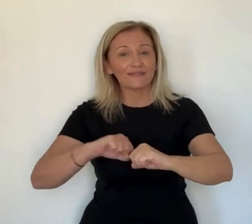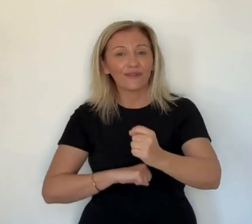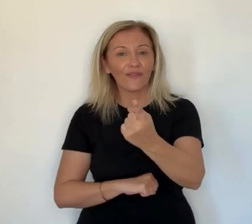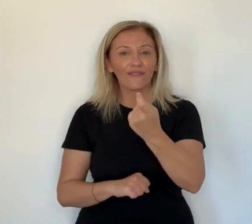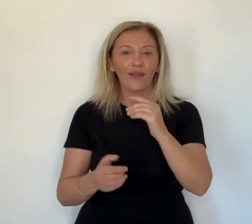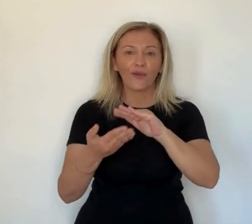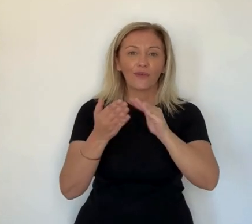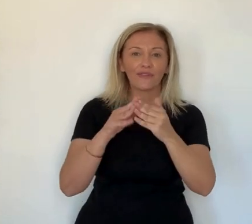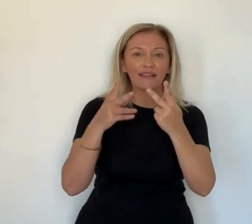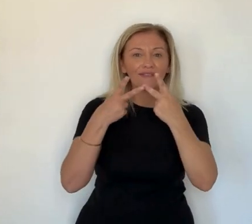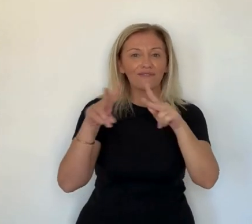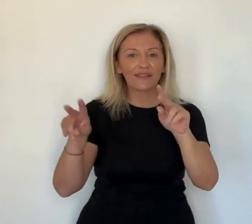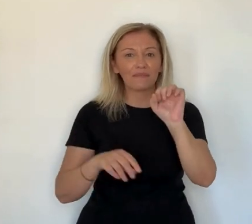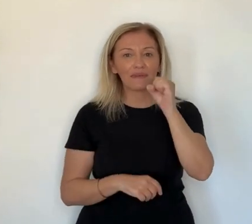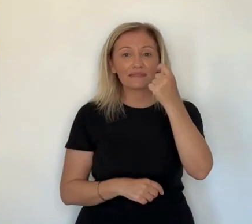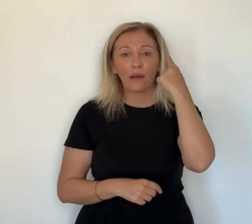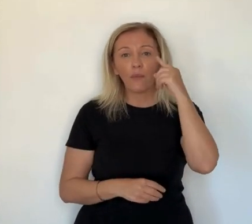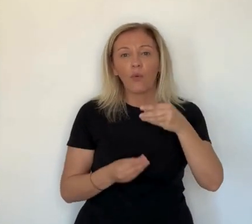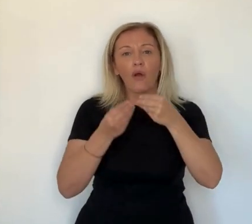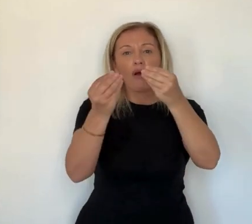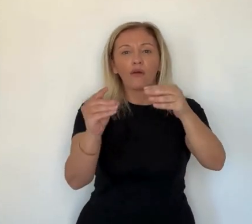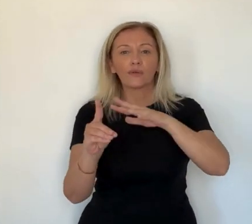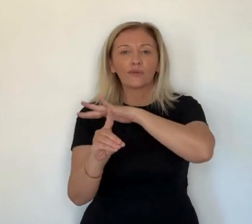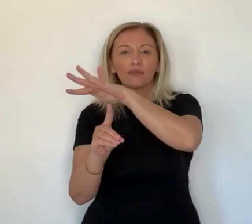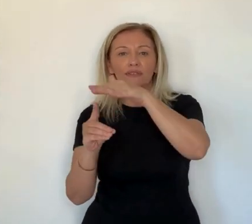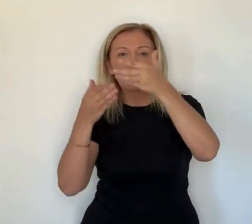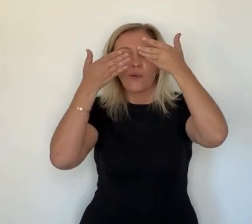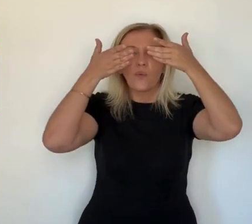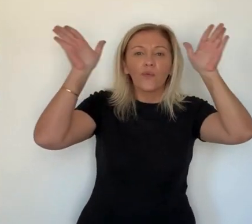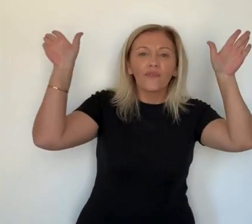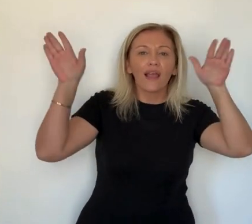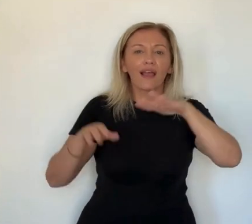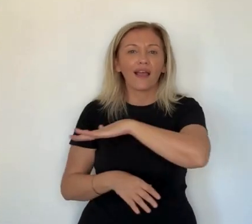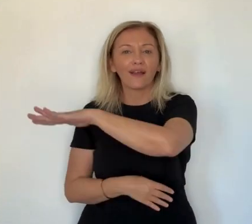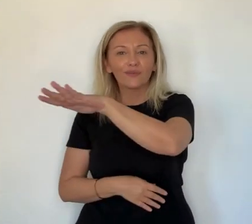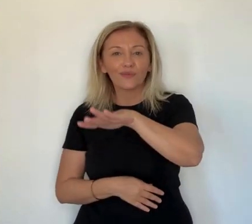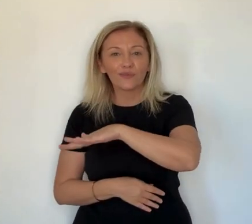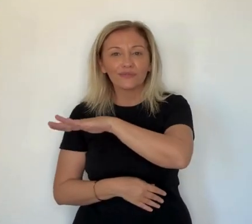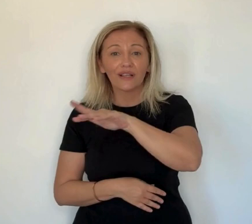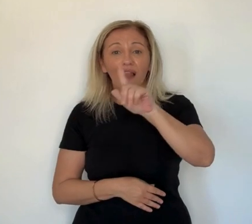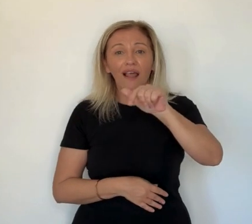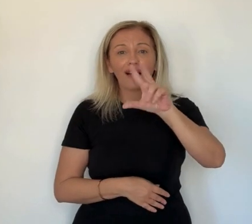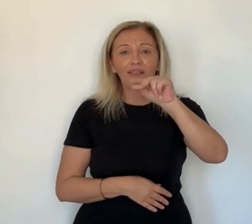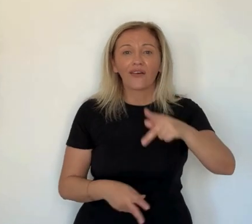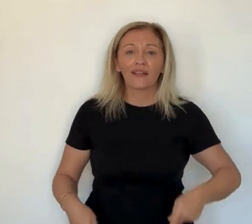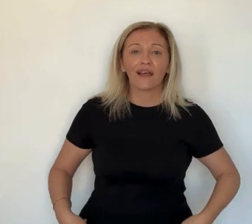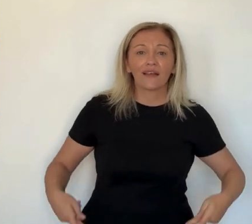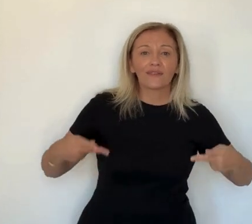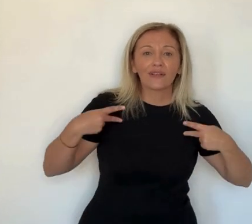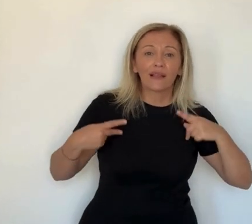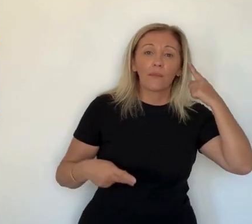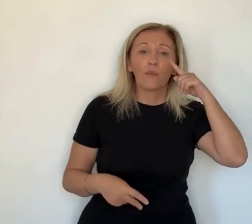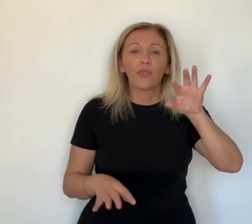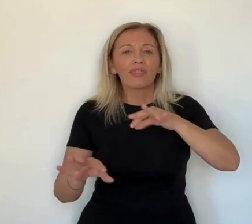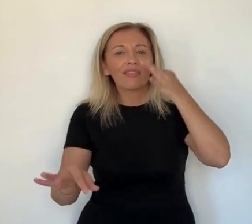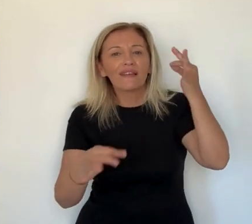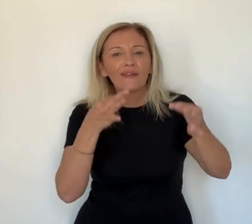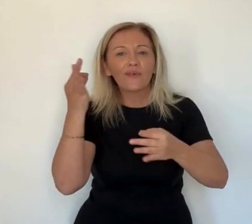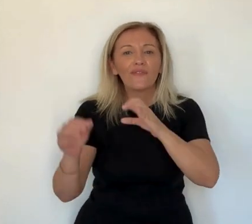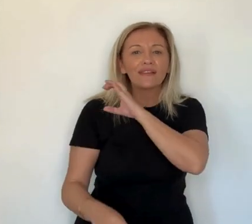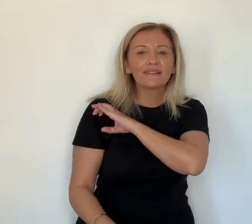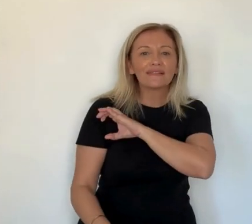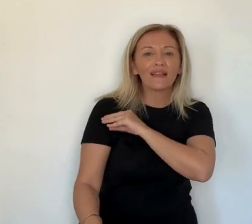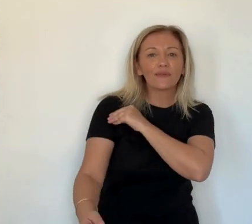s'inscrit dans une démarche visant à rendre la société plus inclusive. Une trentaine d'ateliers proposaient de regarder et de s'essayer à des